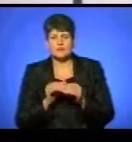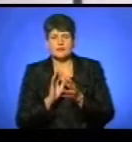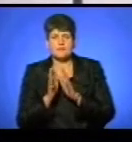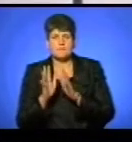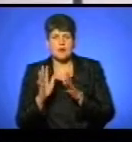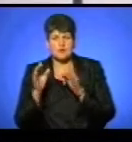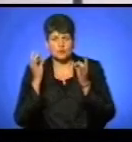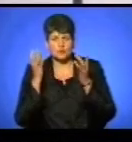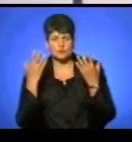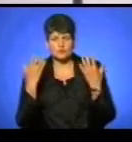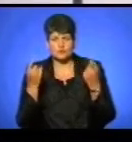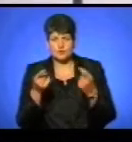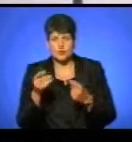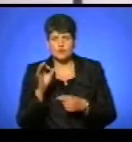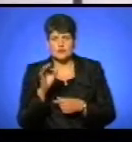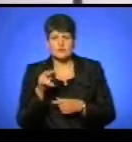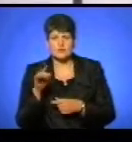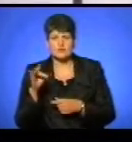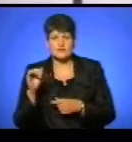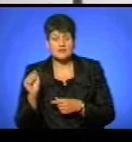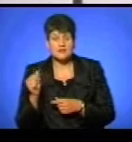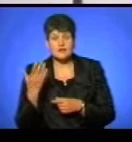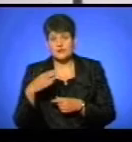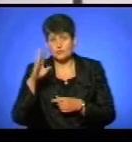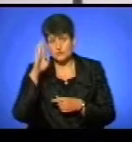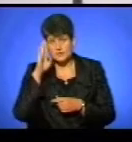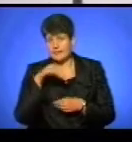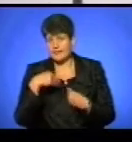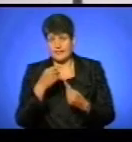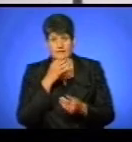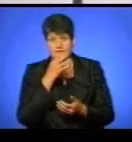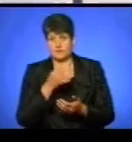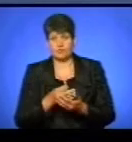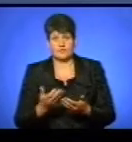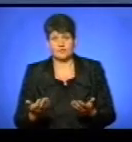культури і відпочинку Тернополя Олега Протасевича, проте чоловік – недавнем відповіді.